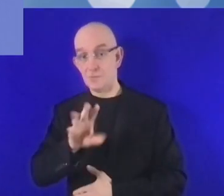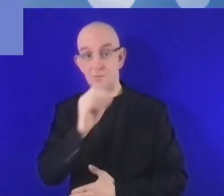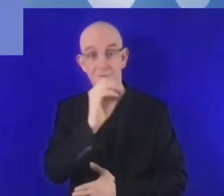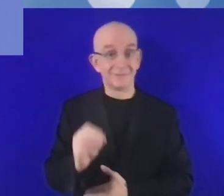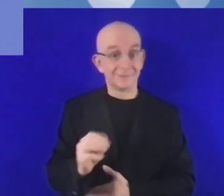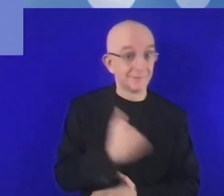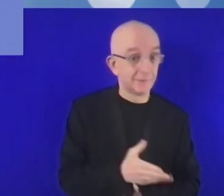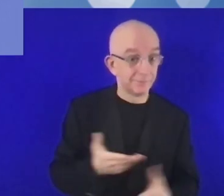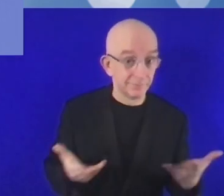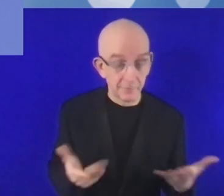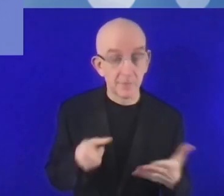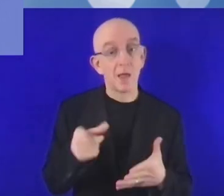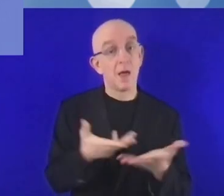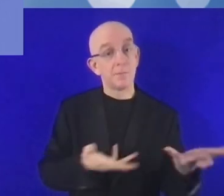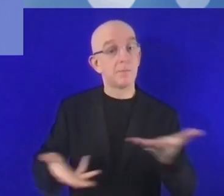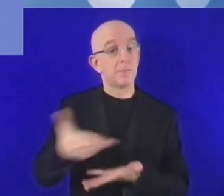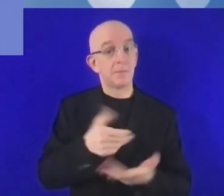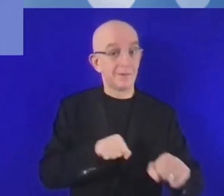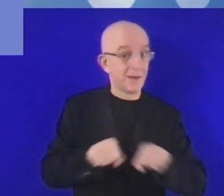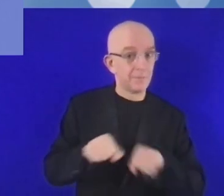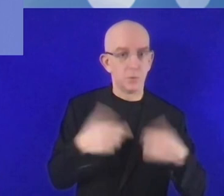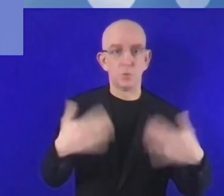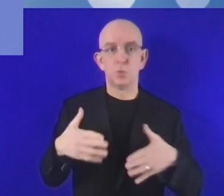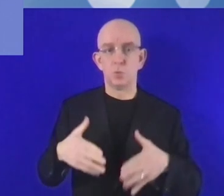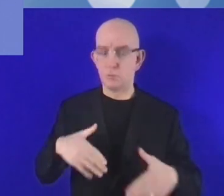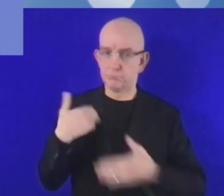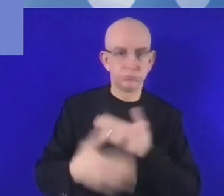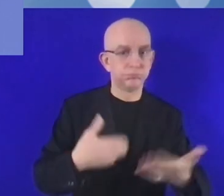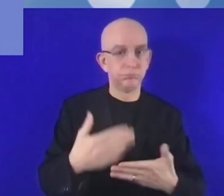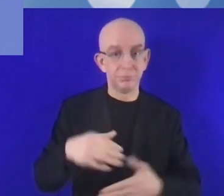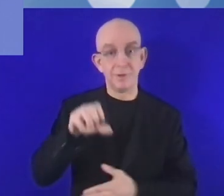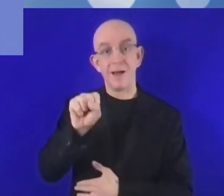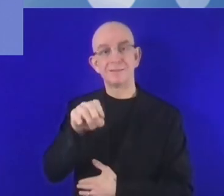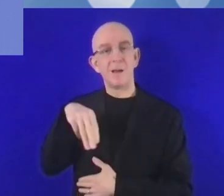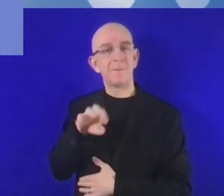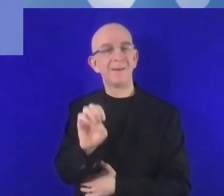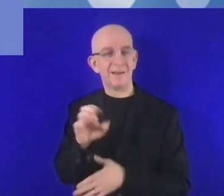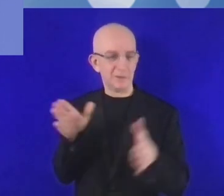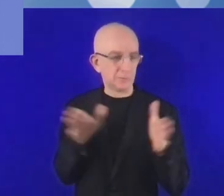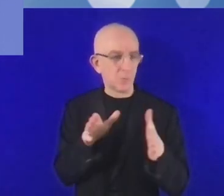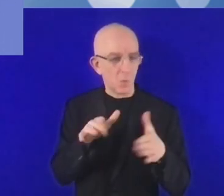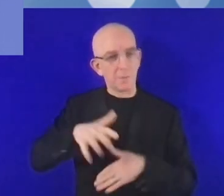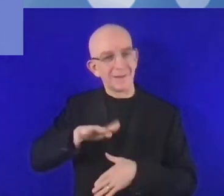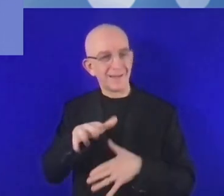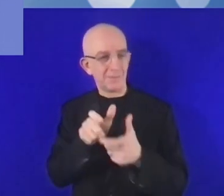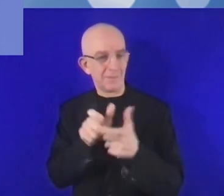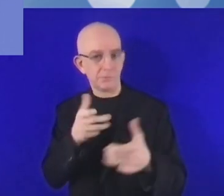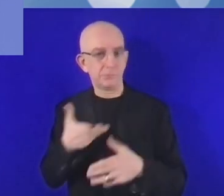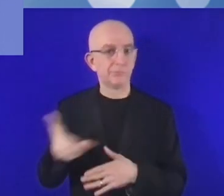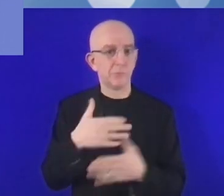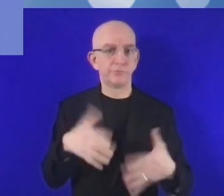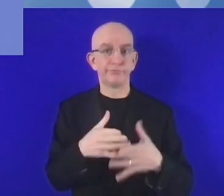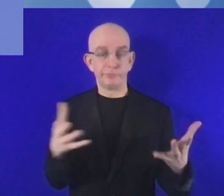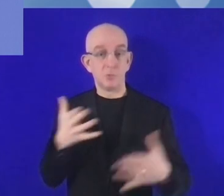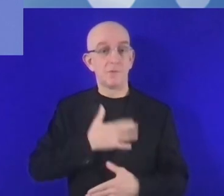مفتوح للجميع موجهة بالاعتماد على تجاربكم ما هي التحديات التي